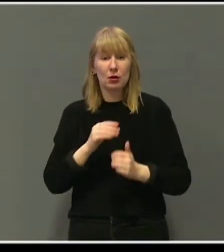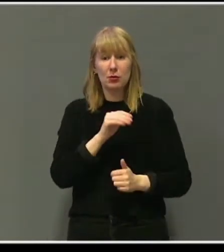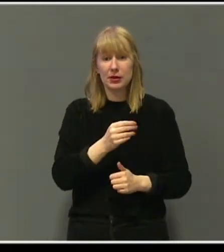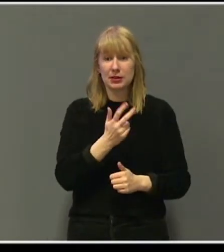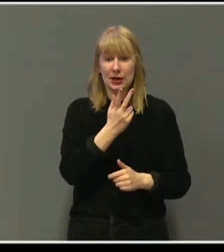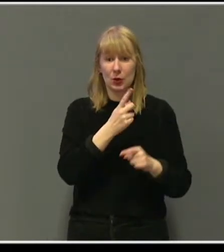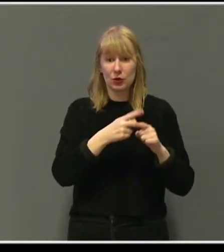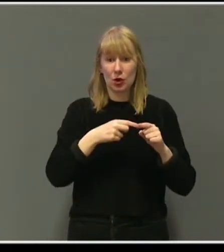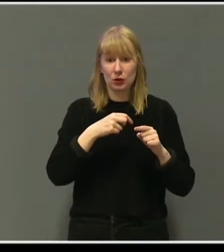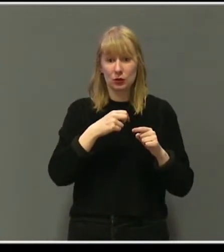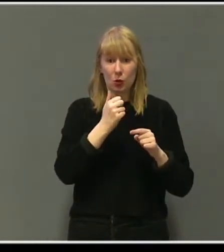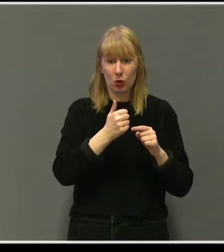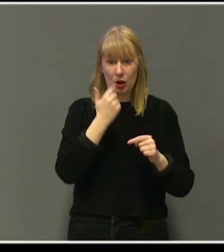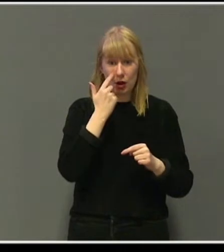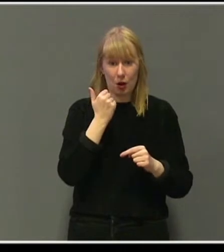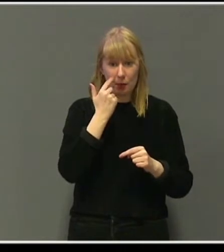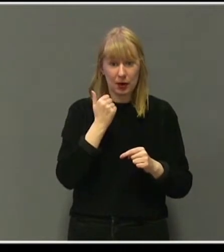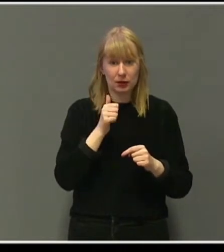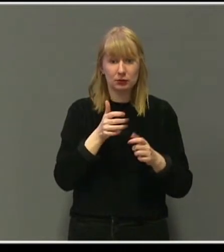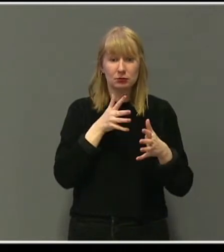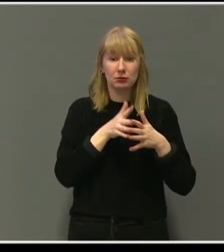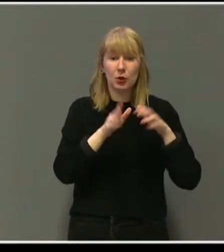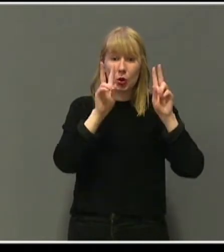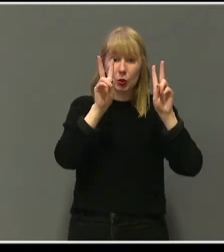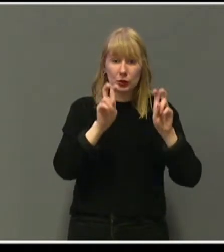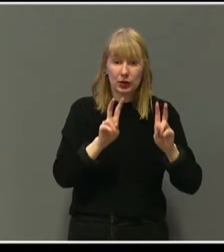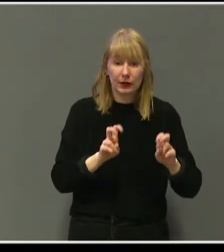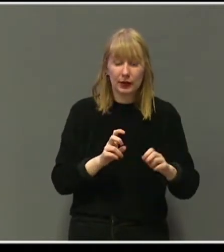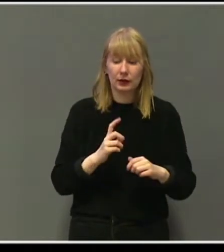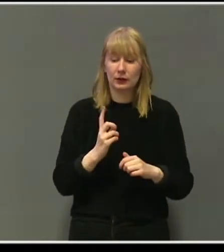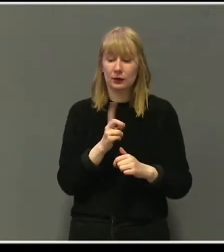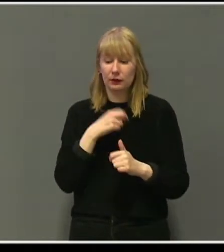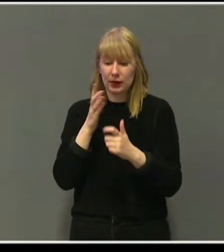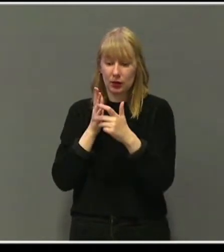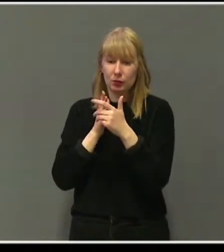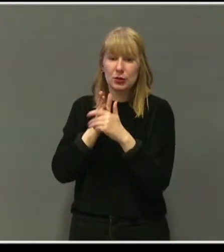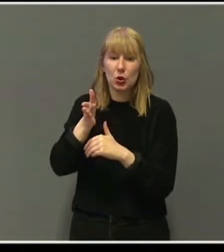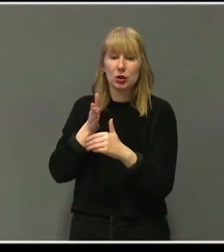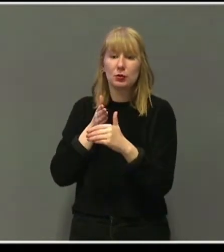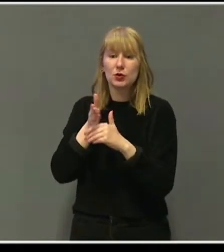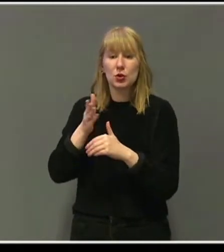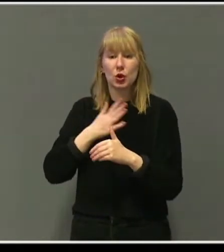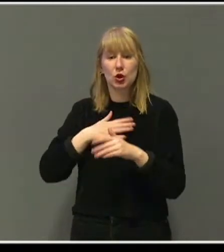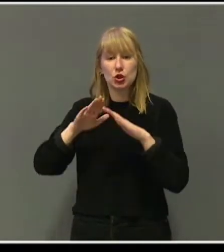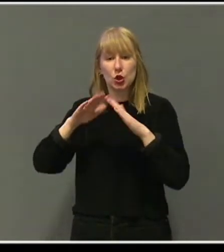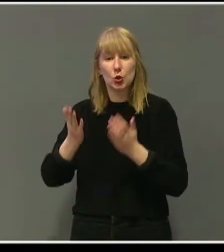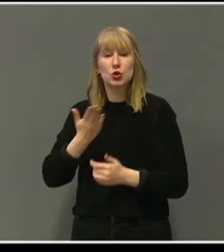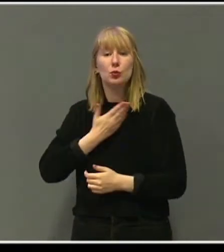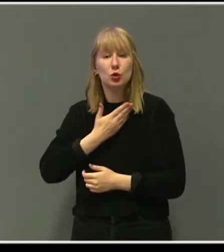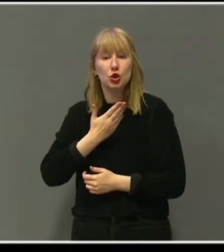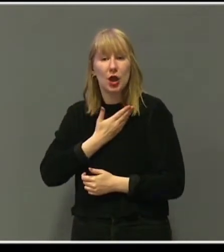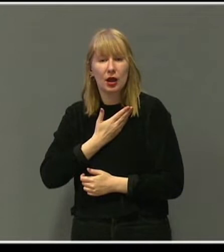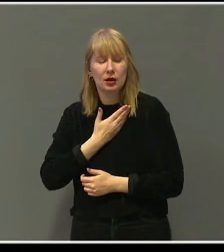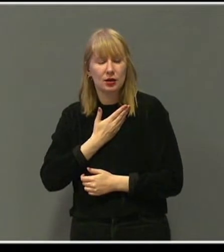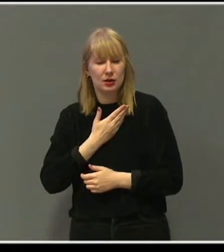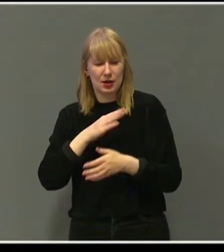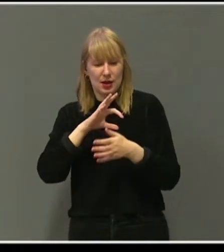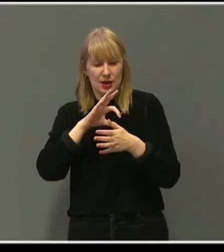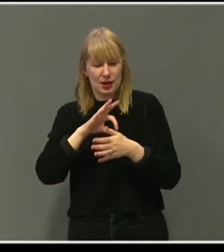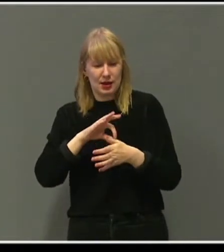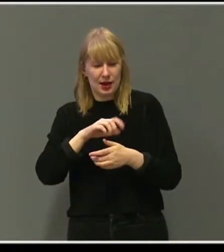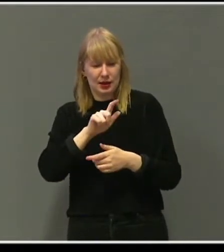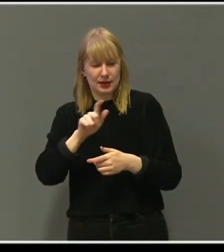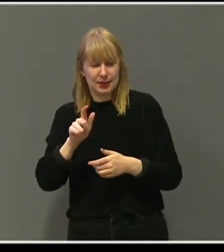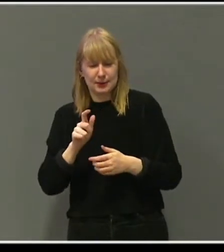Han skulle utredes. Det ble mange besøk på sykehuset den vinteren. For selv om legen ikke sa